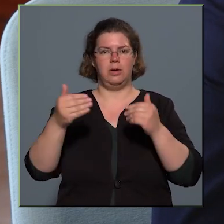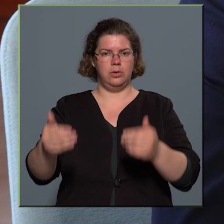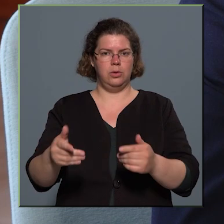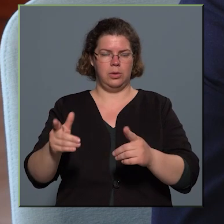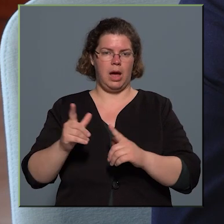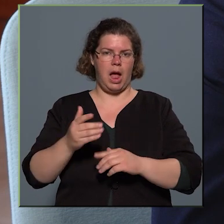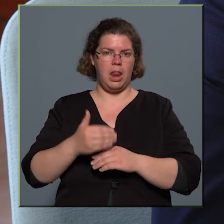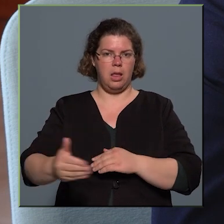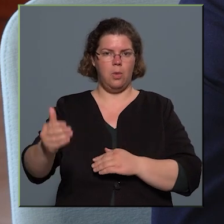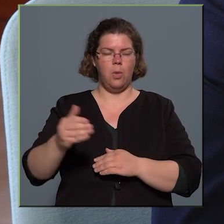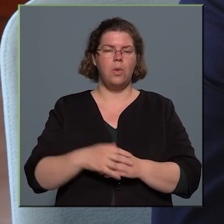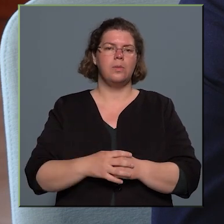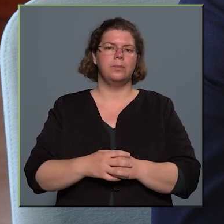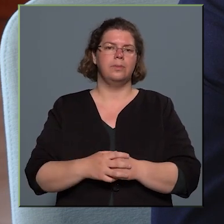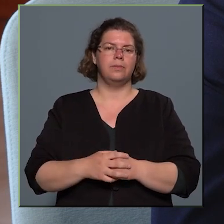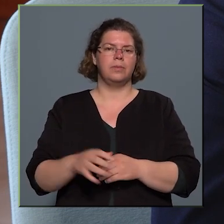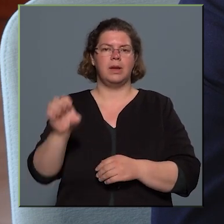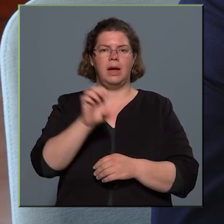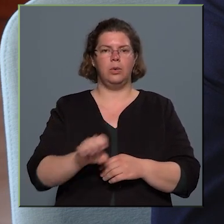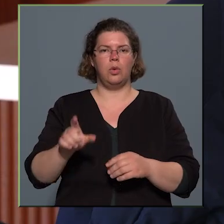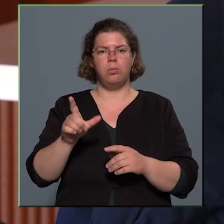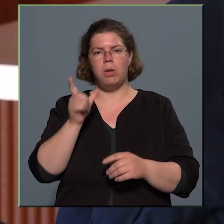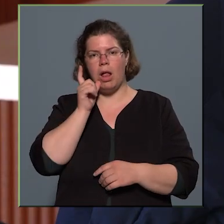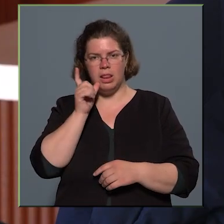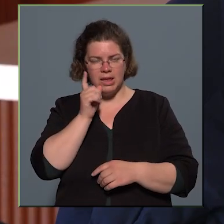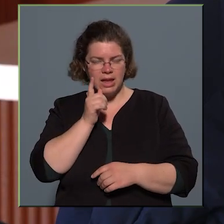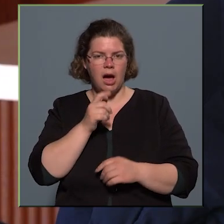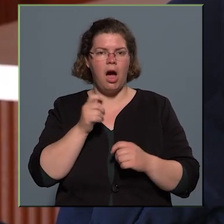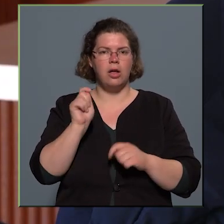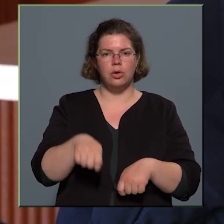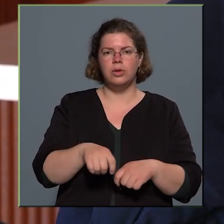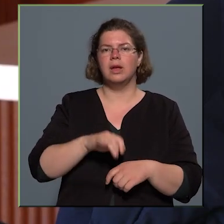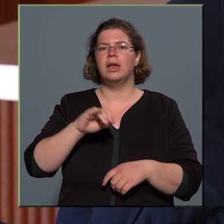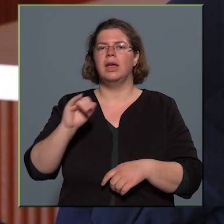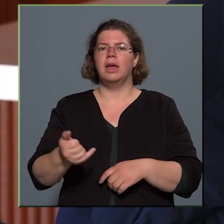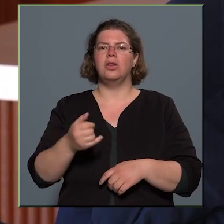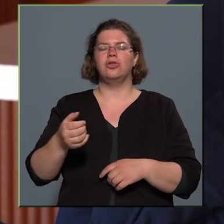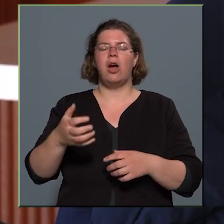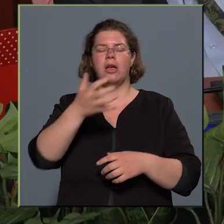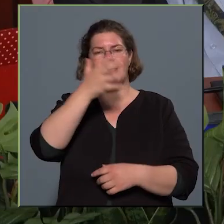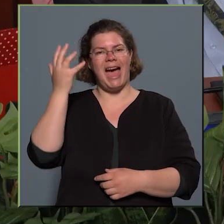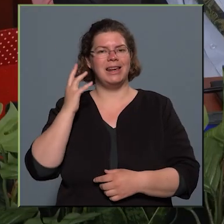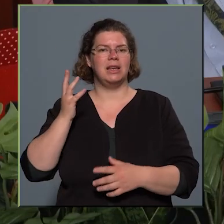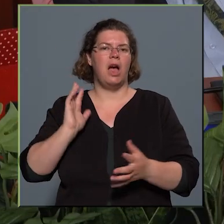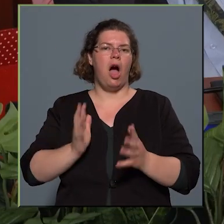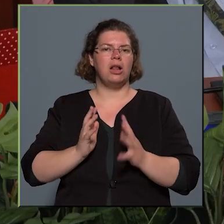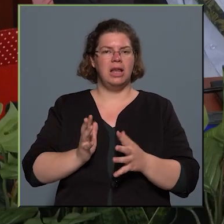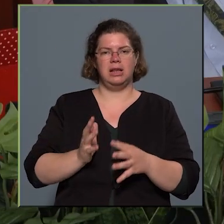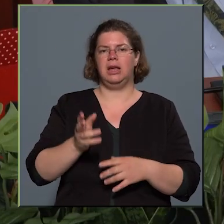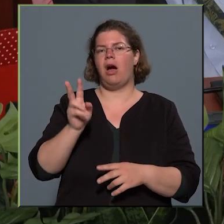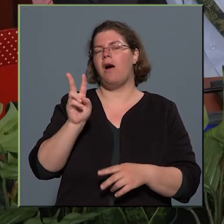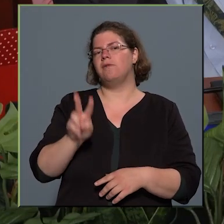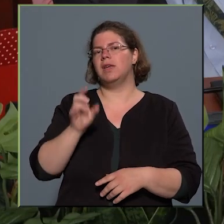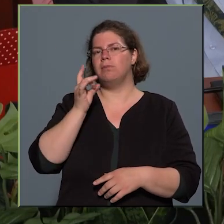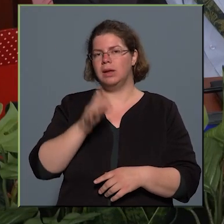Európa Liga döntő, illetve hát azért a nyári atlétikai VB. És